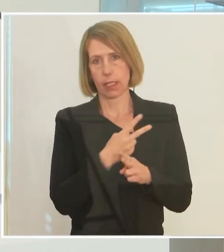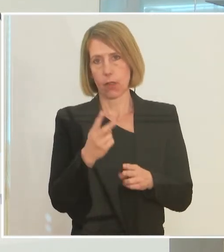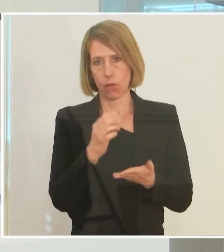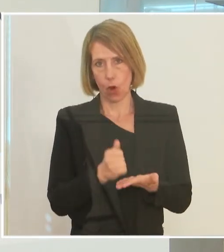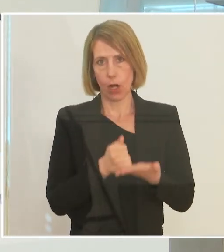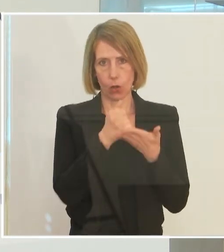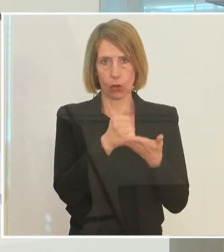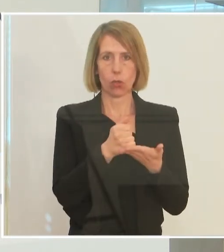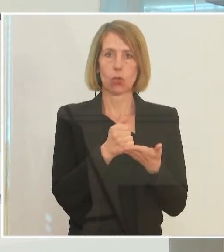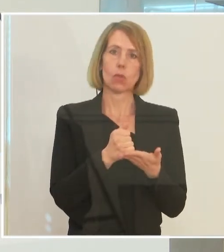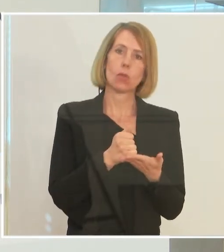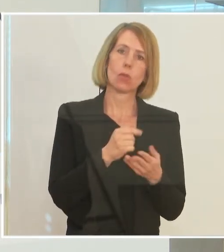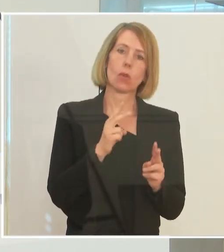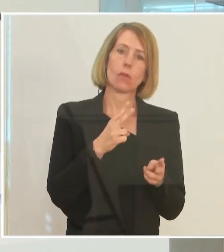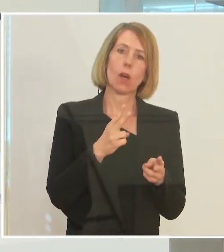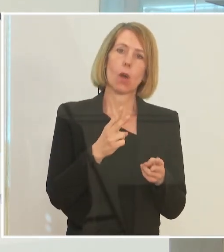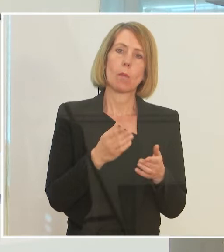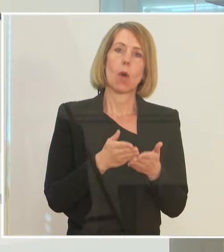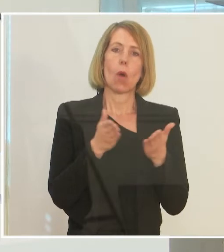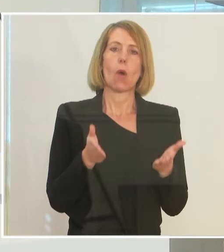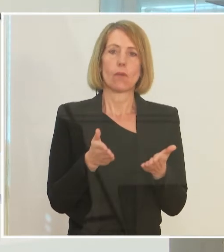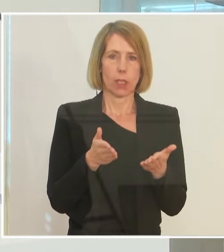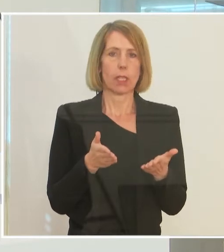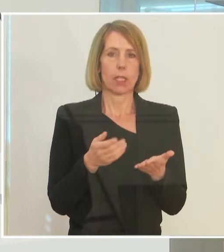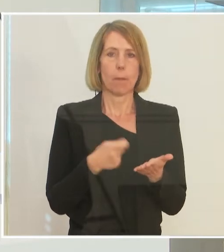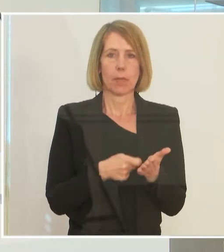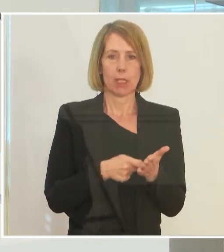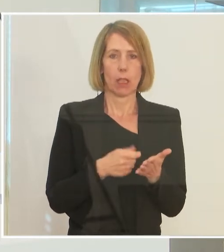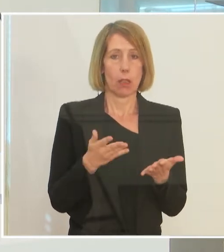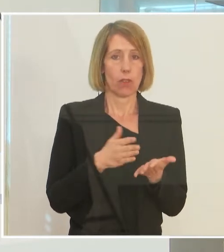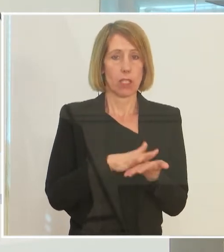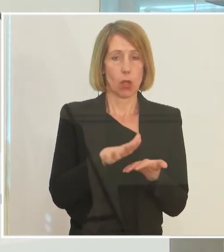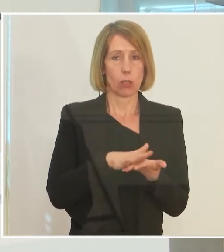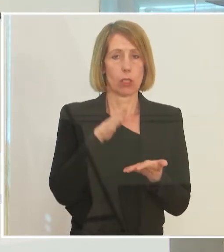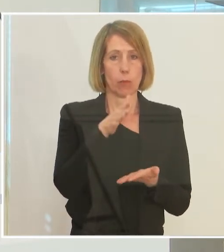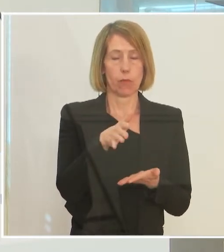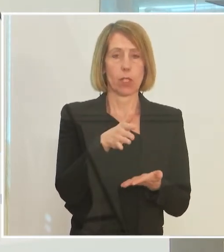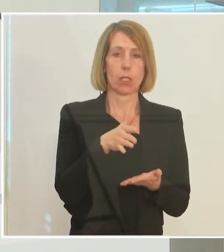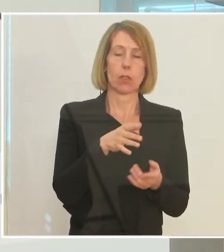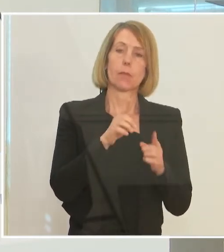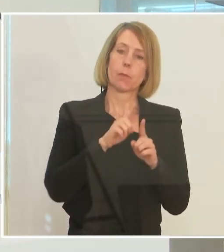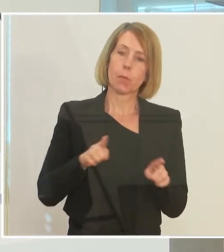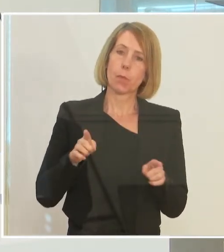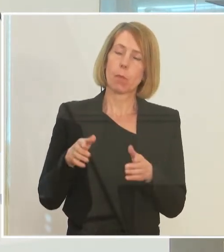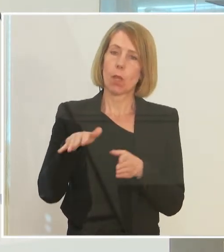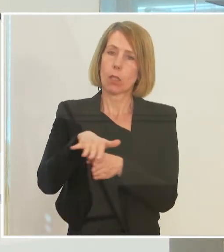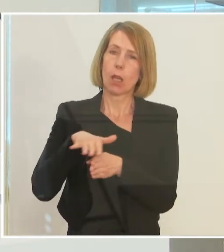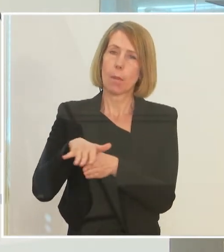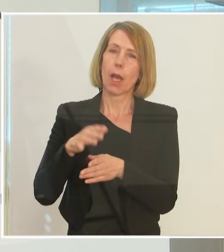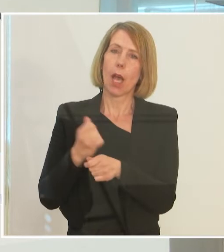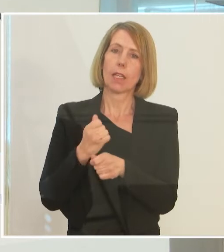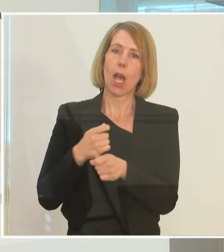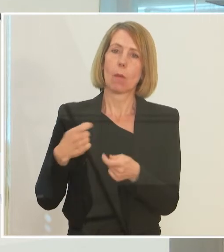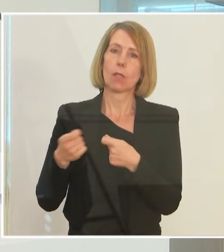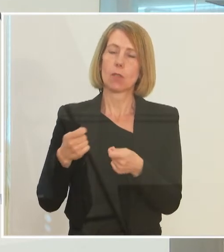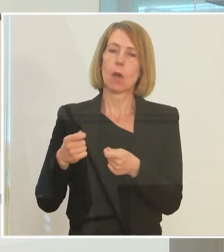diese doch erheblichen öffentlichen Mittel, die dafür aufgewendet werden, an anderer Stelle der Arbeitsmarktpolitik